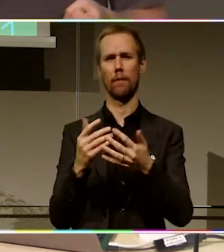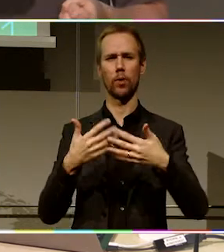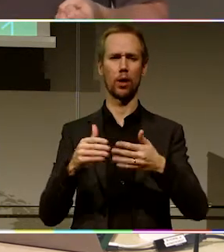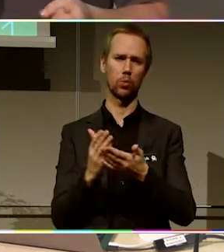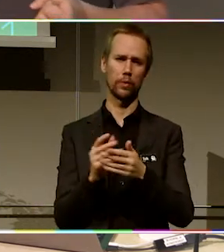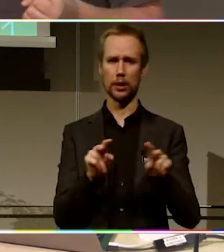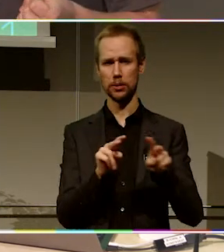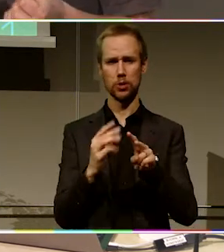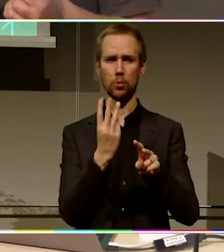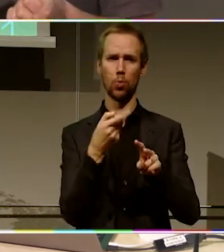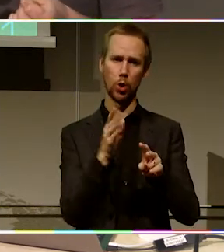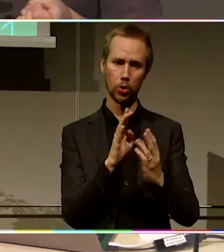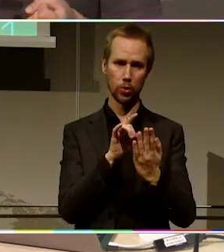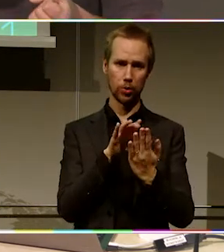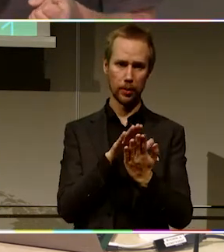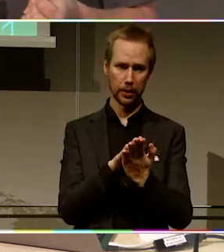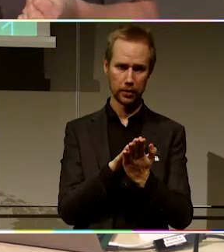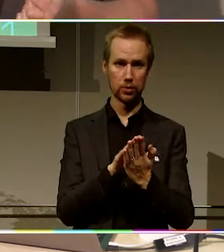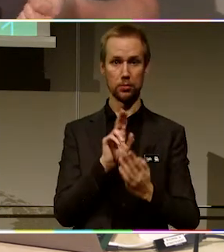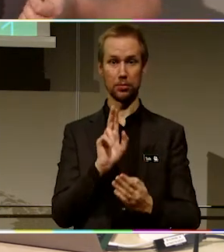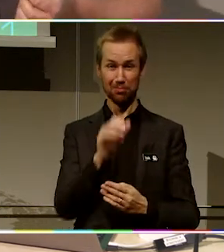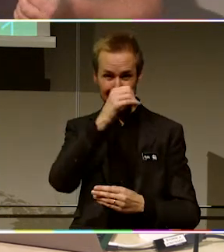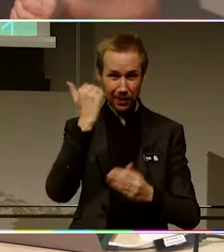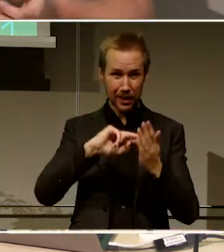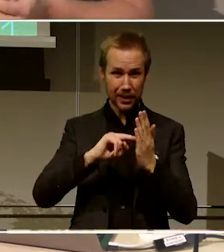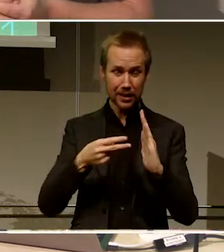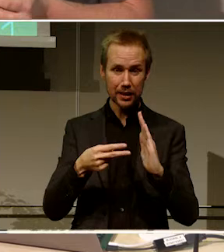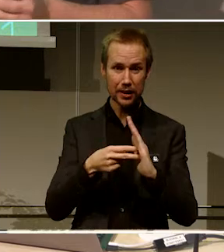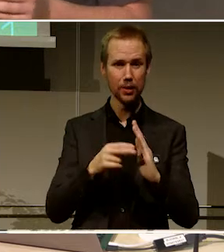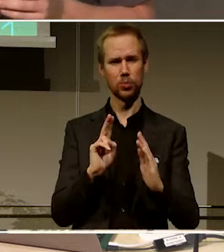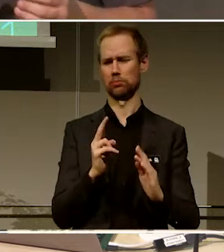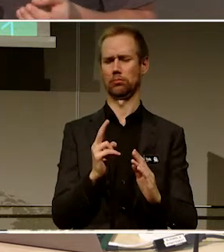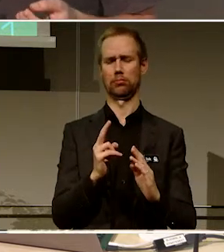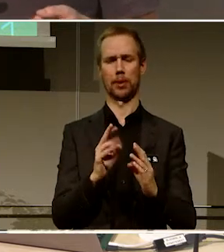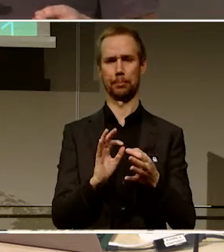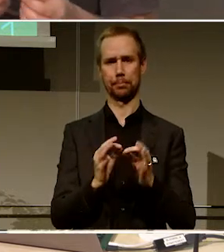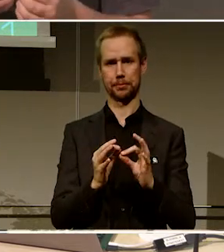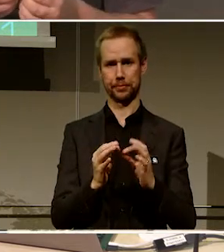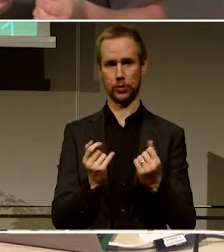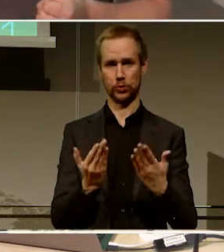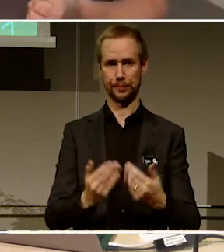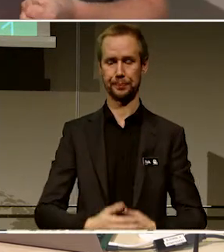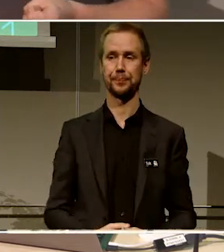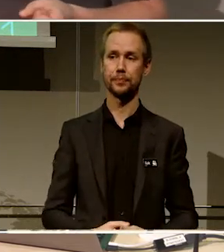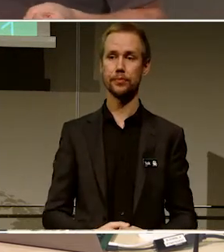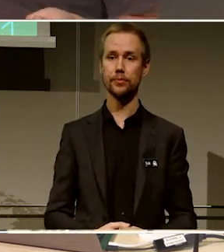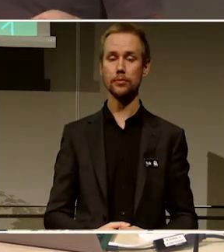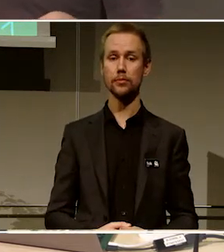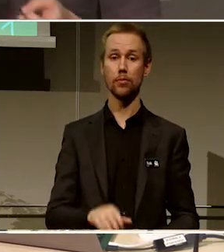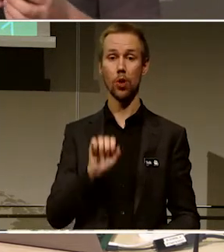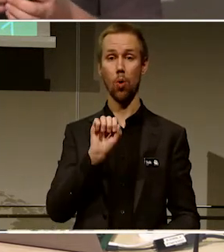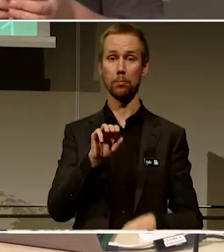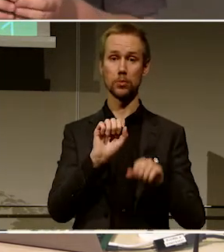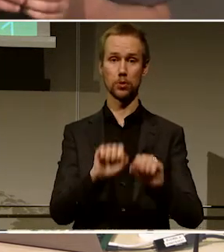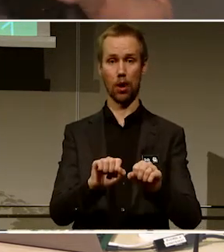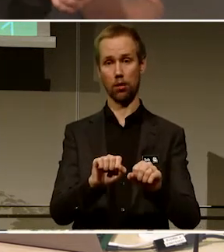tekniska läskigheten har försvunnit i att redigera Wikipedia Det har blivit lättare så Och om man ska lägga till en källa